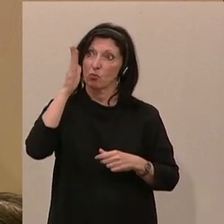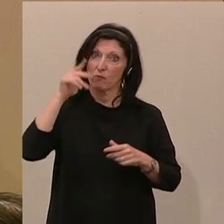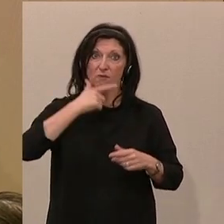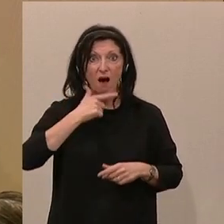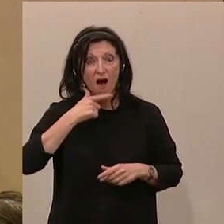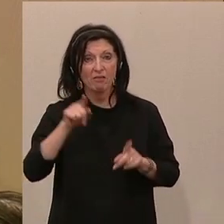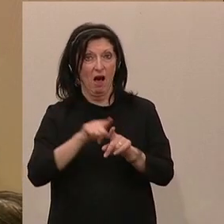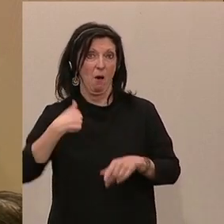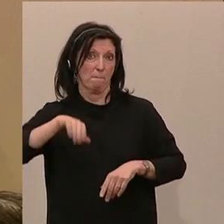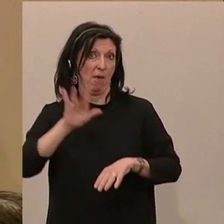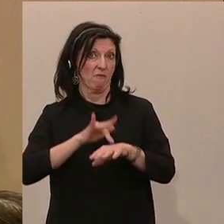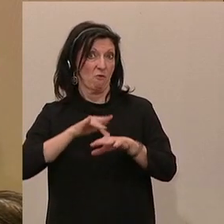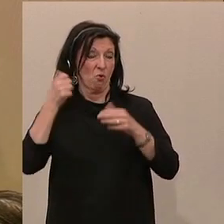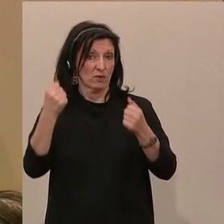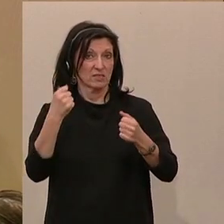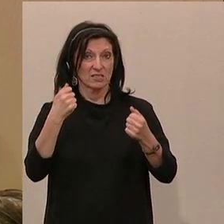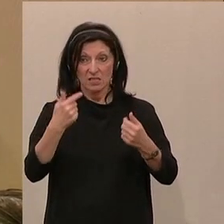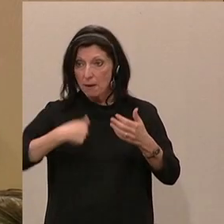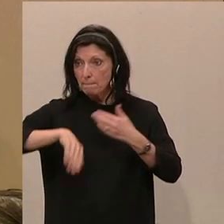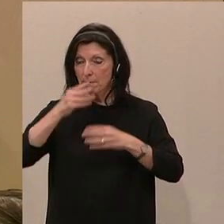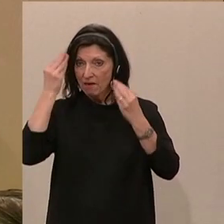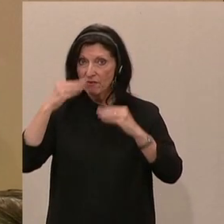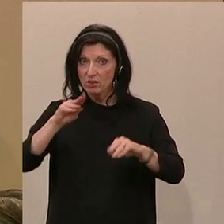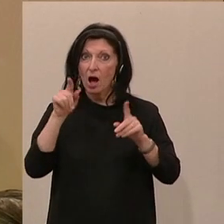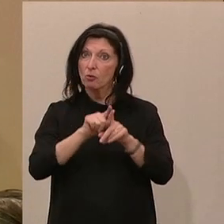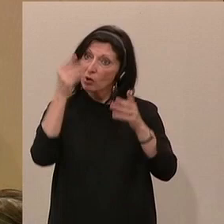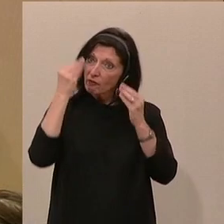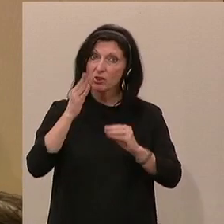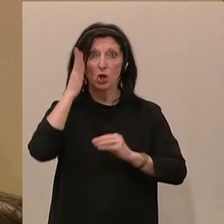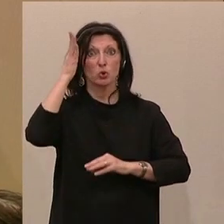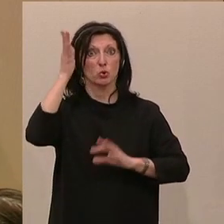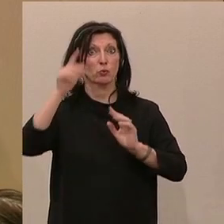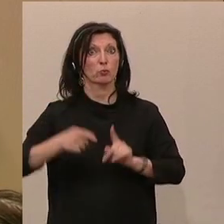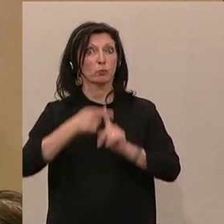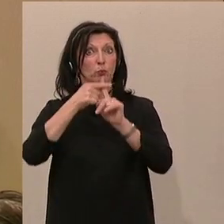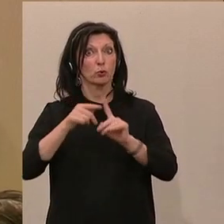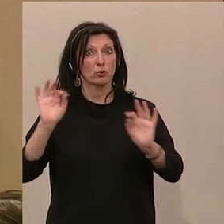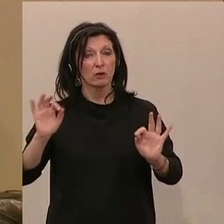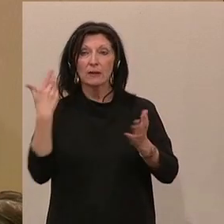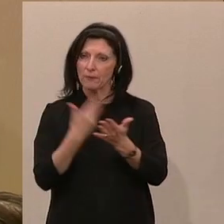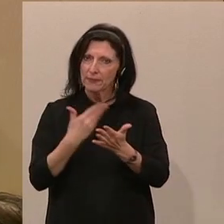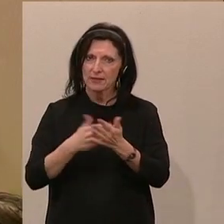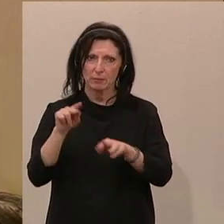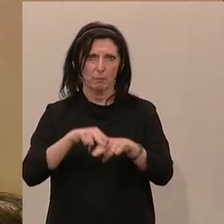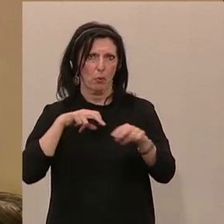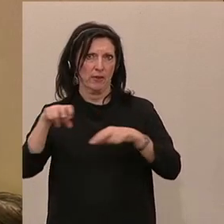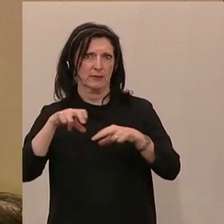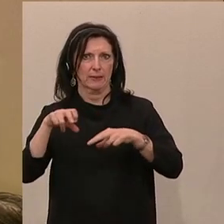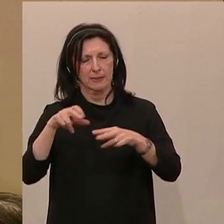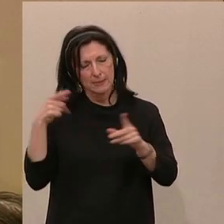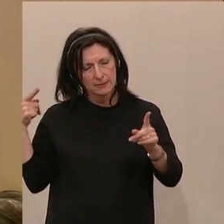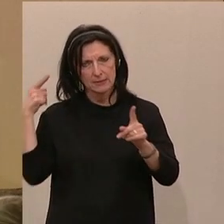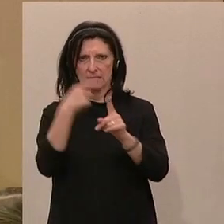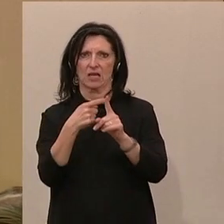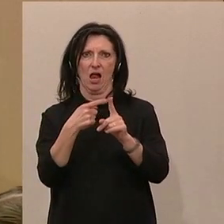gibt auch Vertrauen und hebt das Vertrauen in die Zukunft der Menschen. Und deswegen hat sich die Bundesregierung das zum